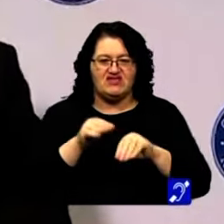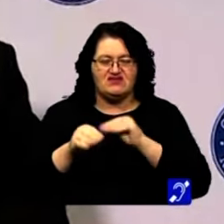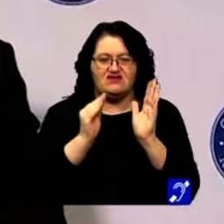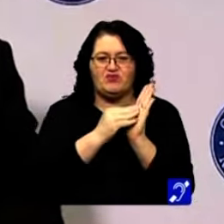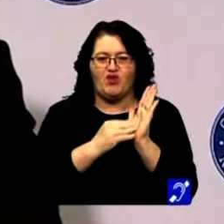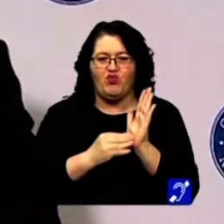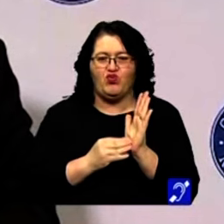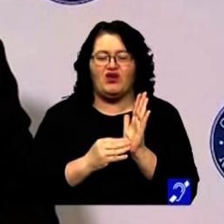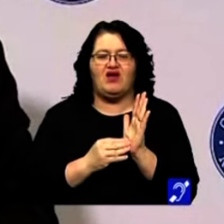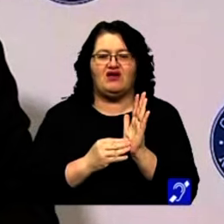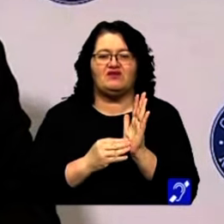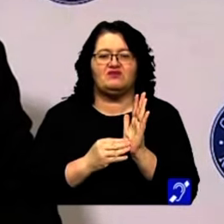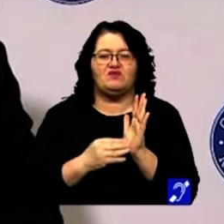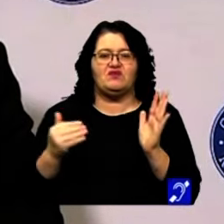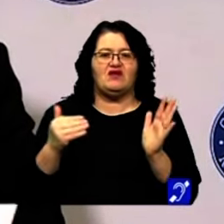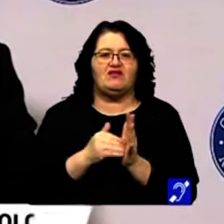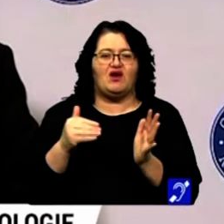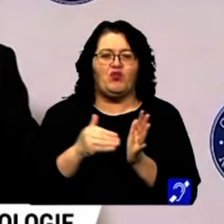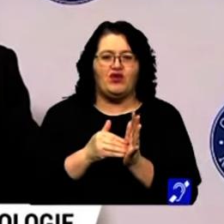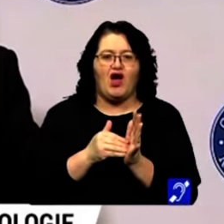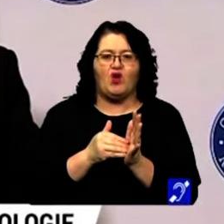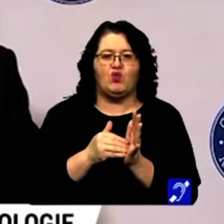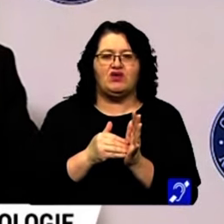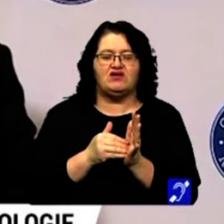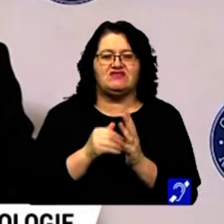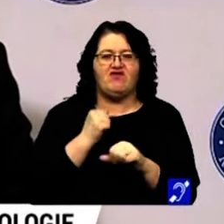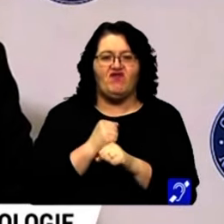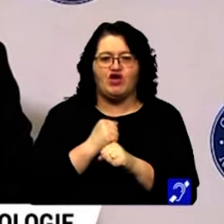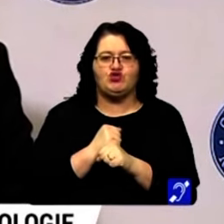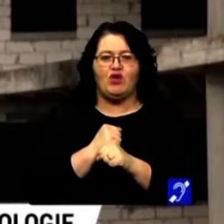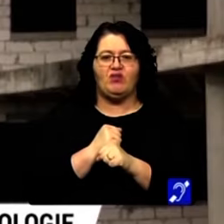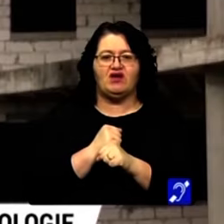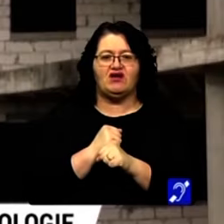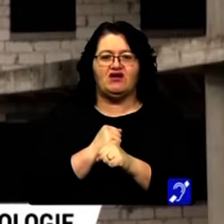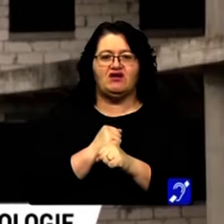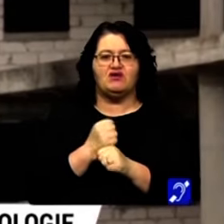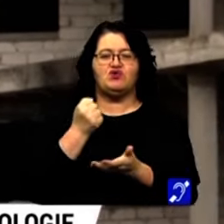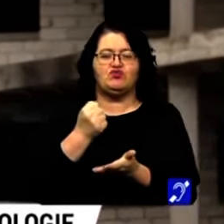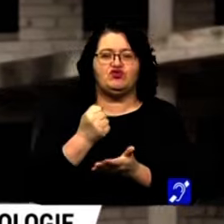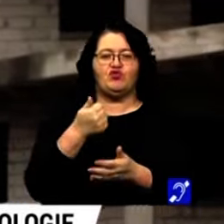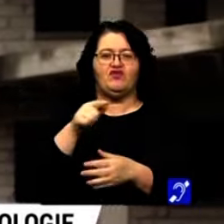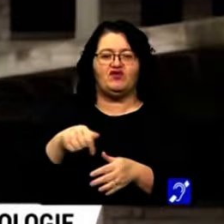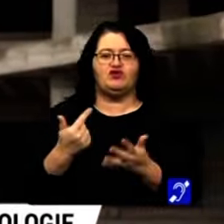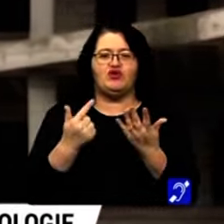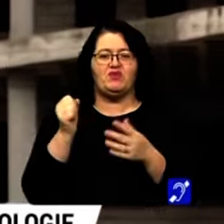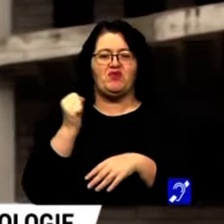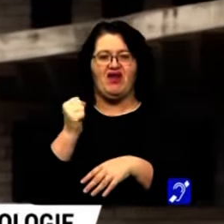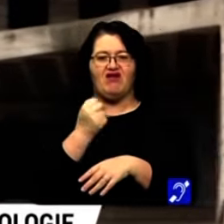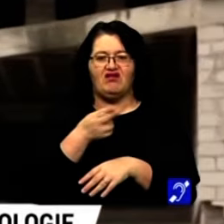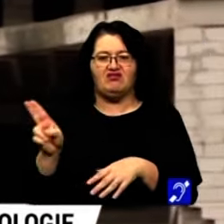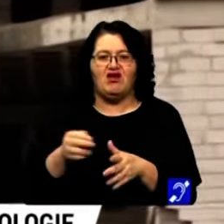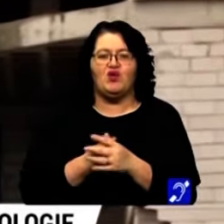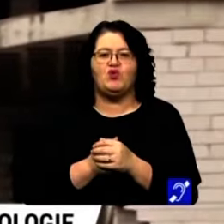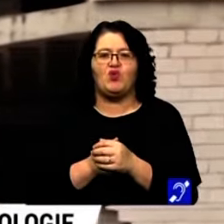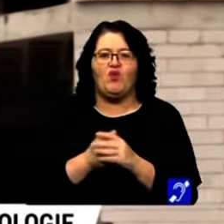din care trebuiau să realizăm, într-un buget de 1,7 miliarde de euro,